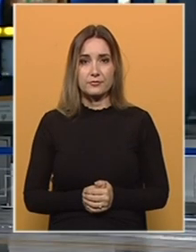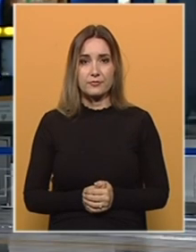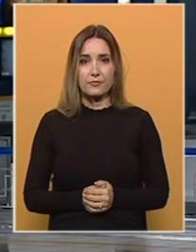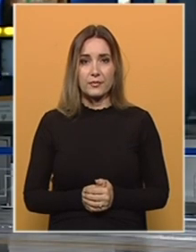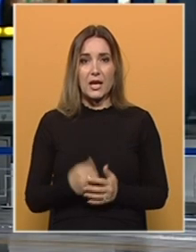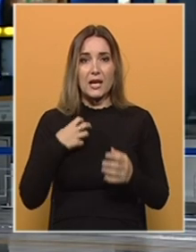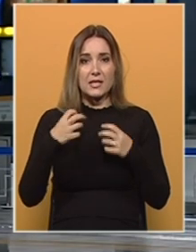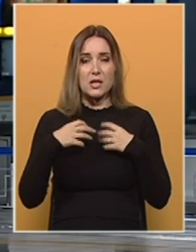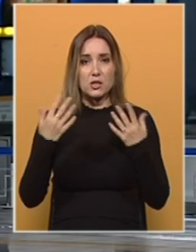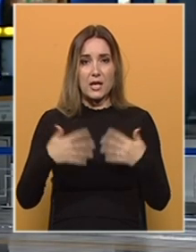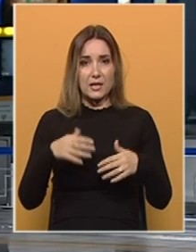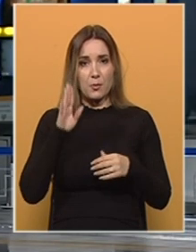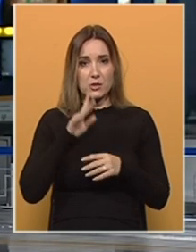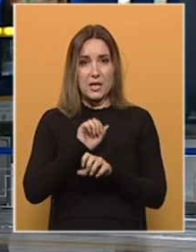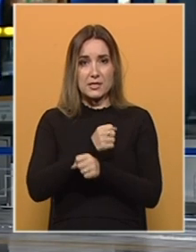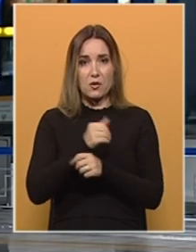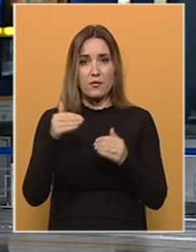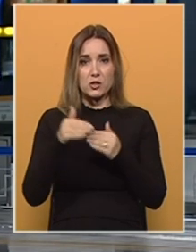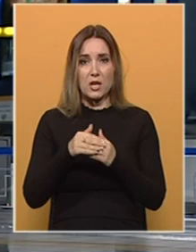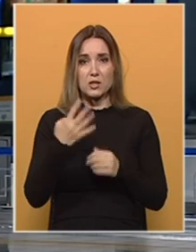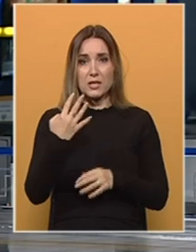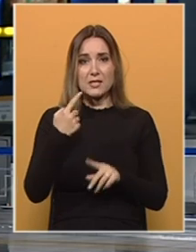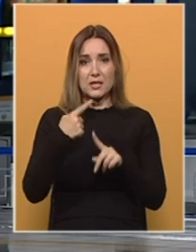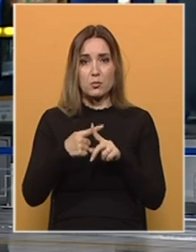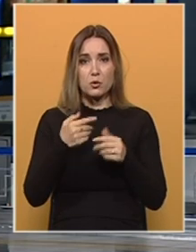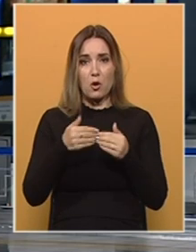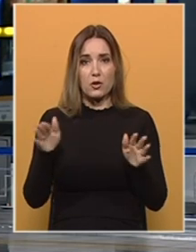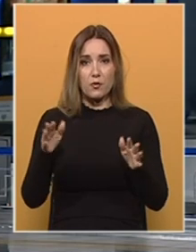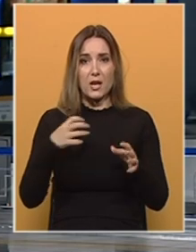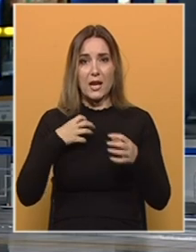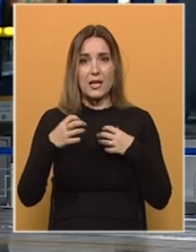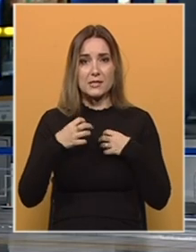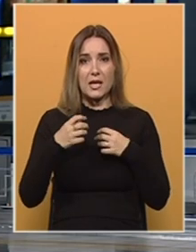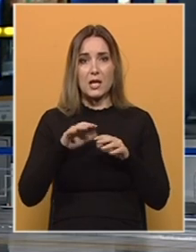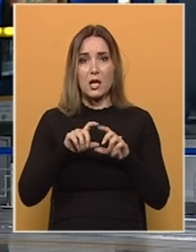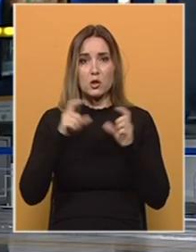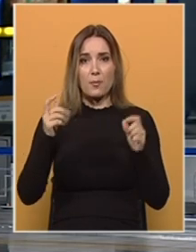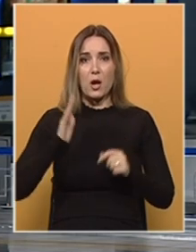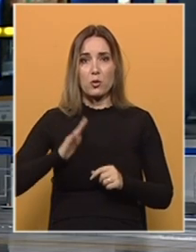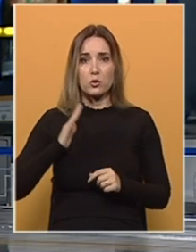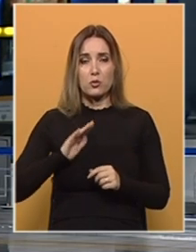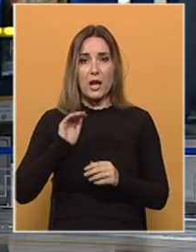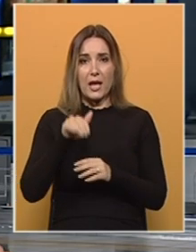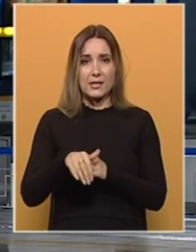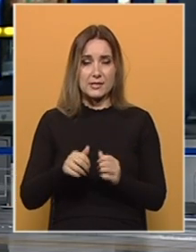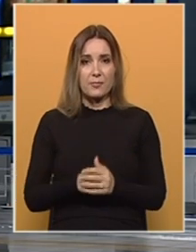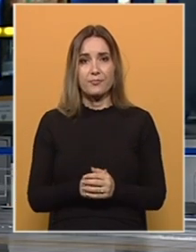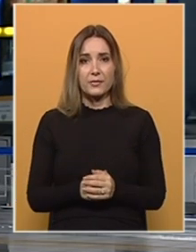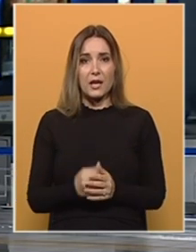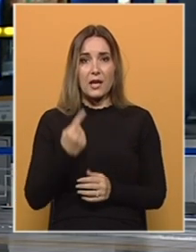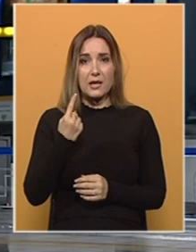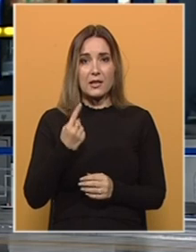A kazališne igre Bosne i Hercegovine večera su 40. put otvorene na sceni Domokultura jajce.